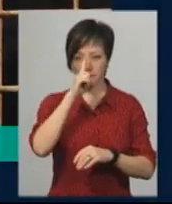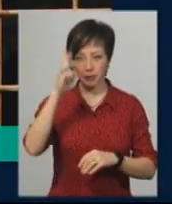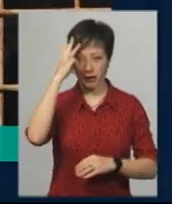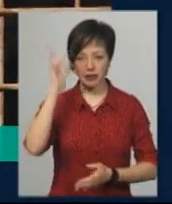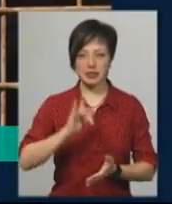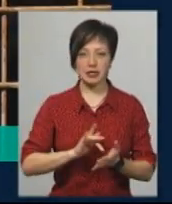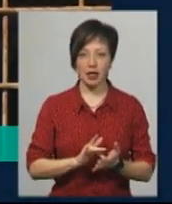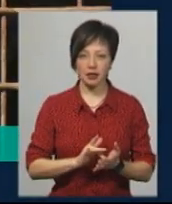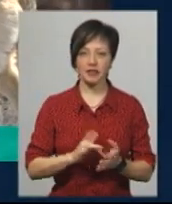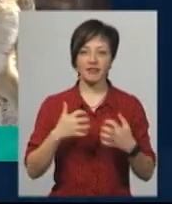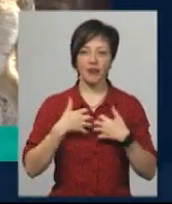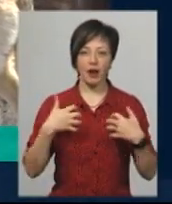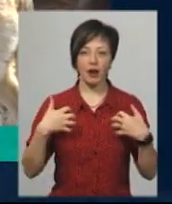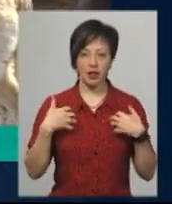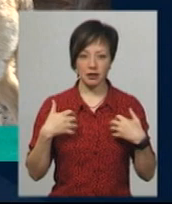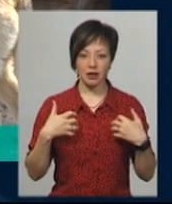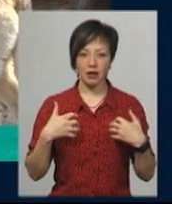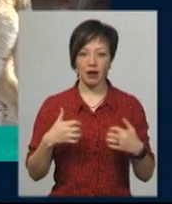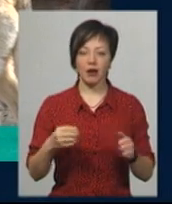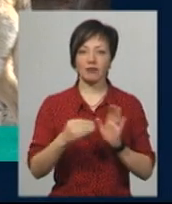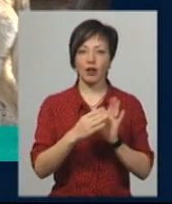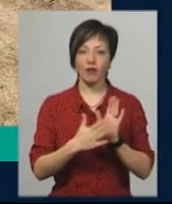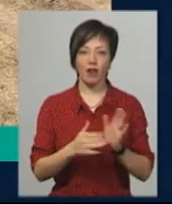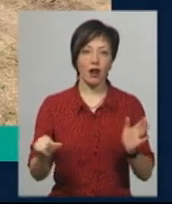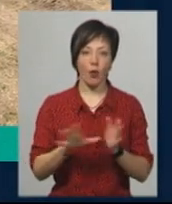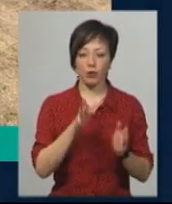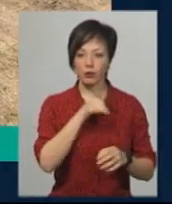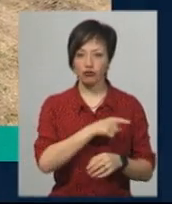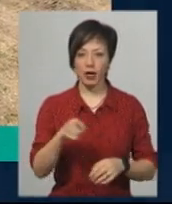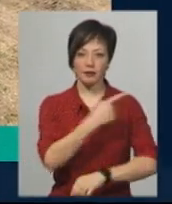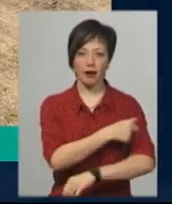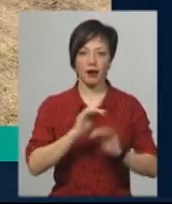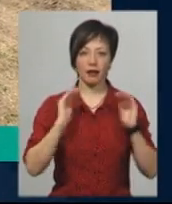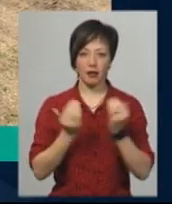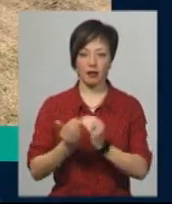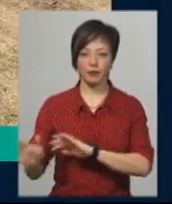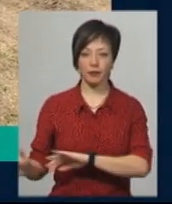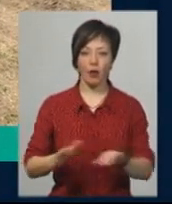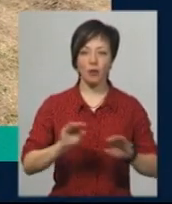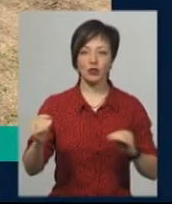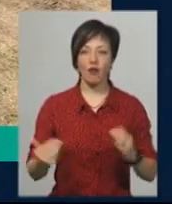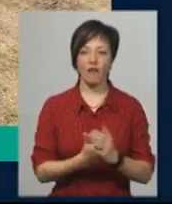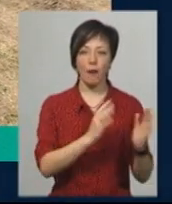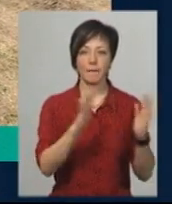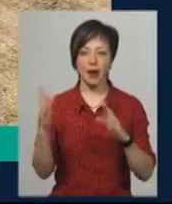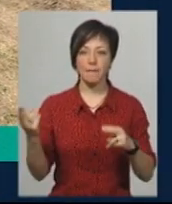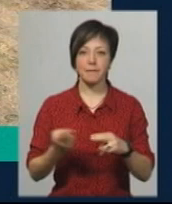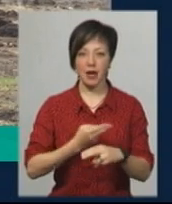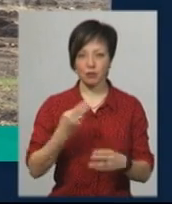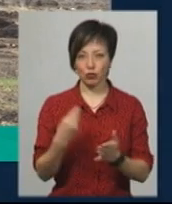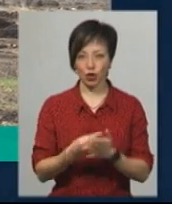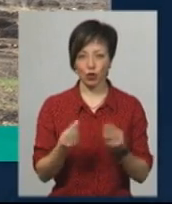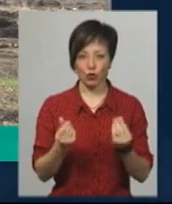центрі з поводженням з тваринами встановили рекорд під час карантину. Облаштовувати новий парк без залучення бюджетних коштів